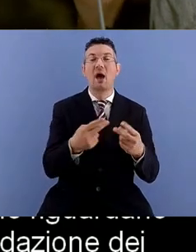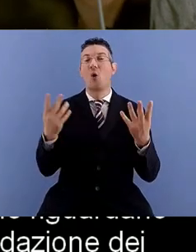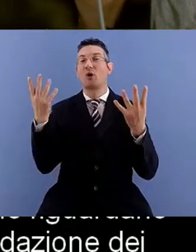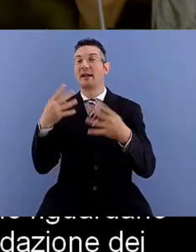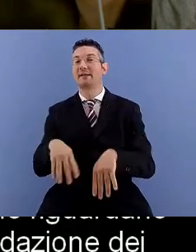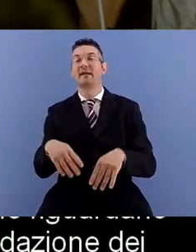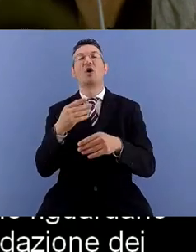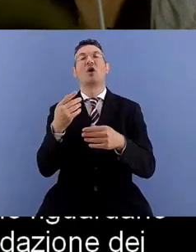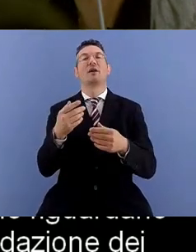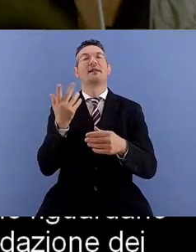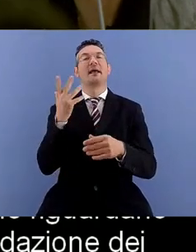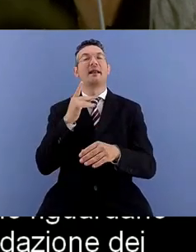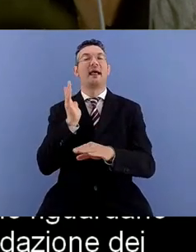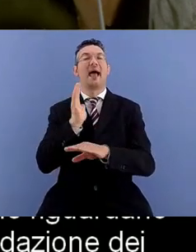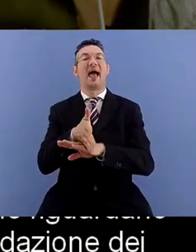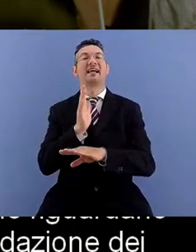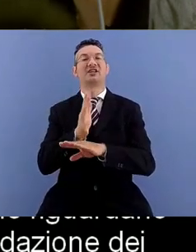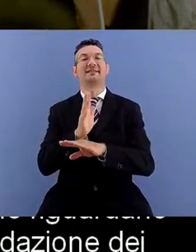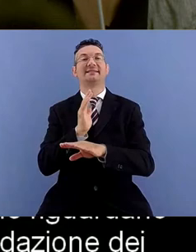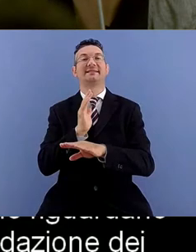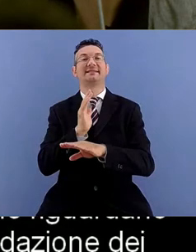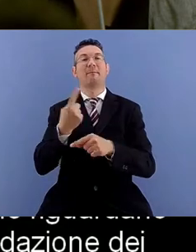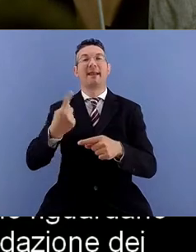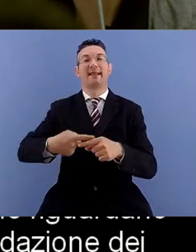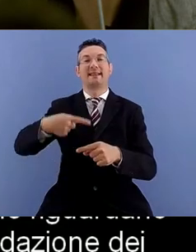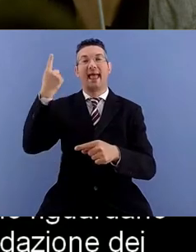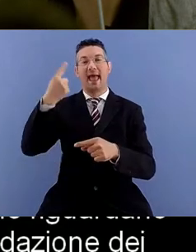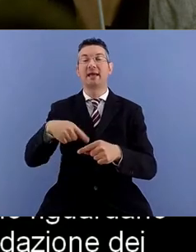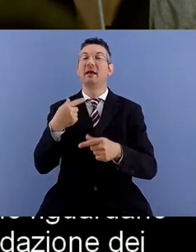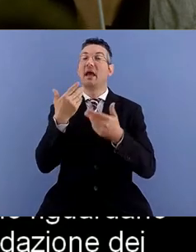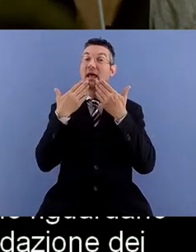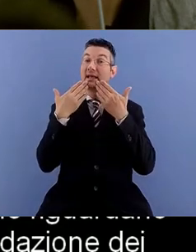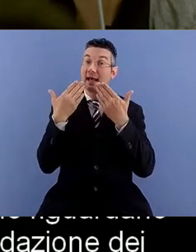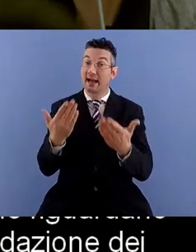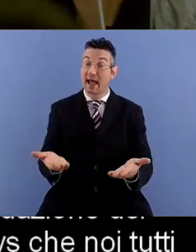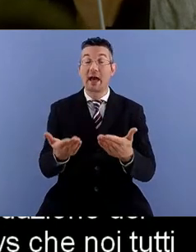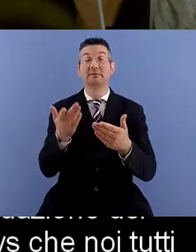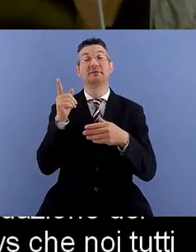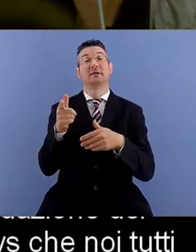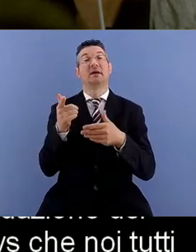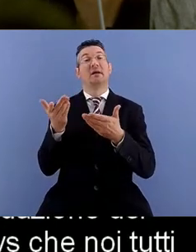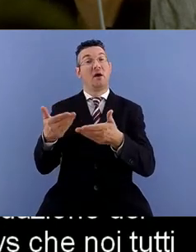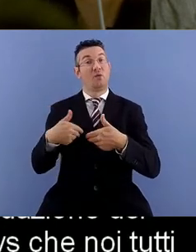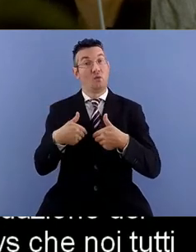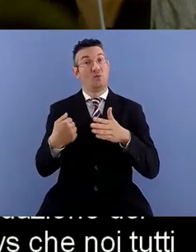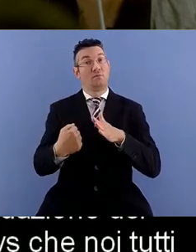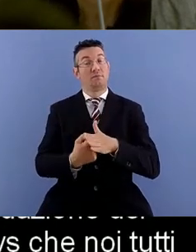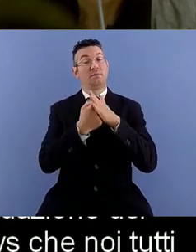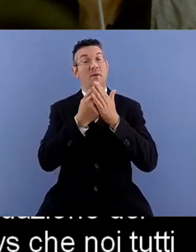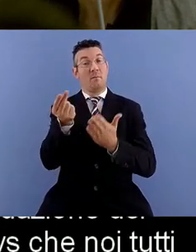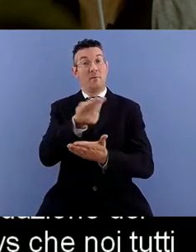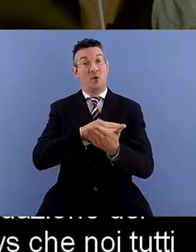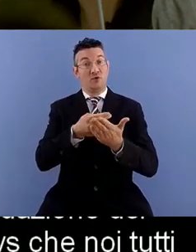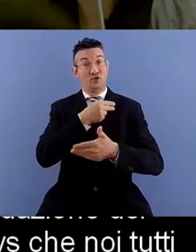ringraziamo per la disponibilità e il supporto che hanno dato nel portare avanti questo progetto